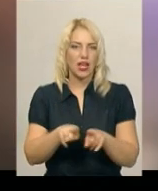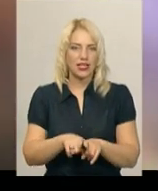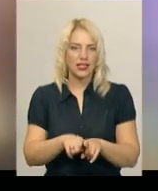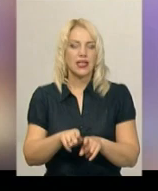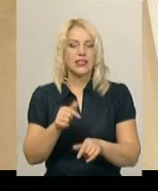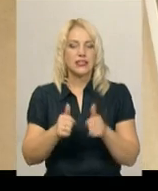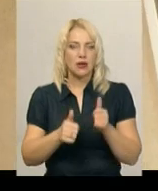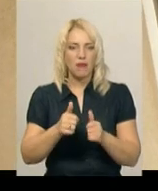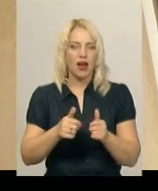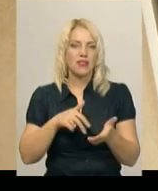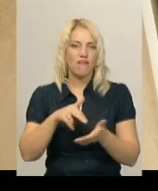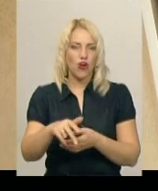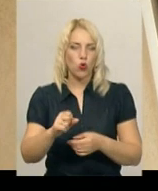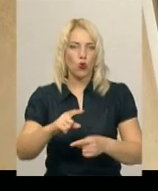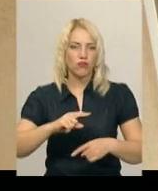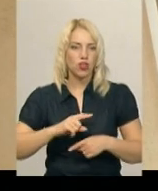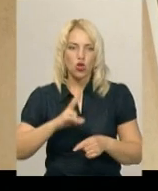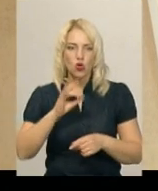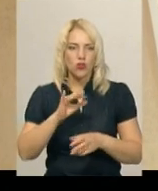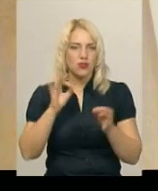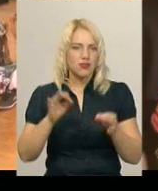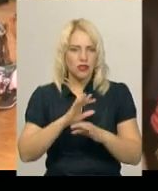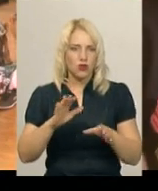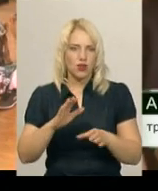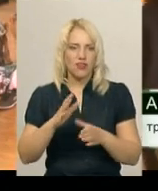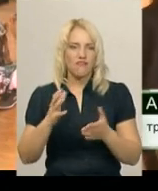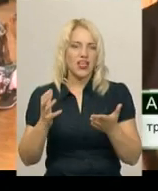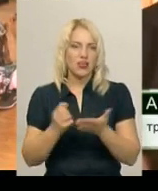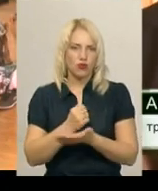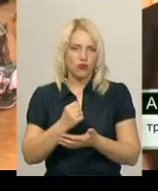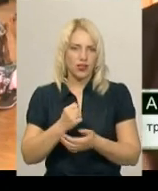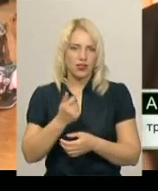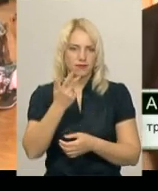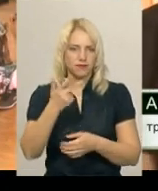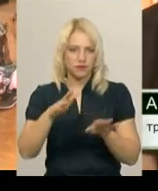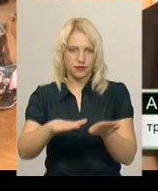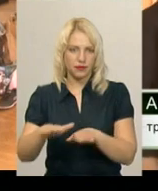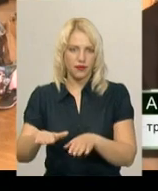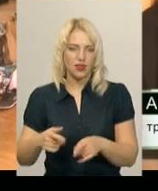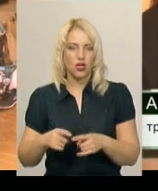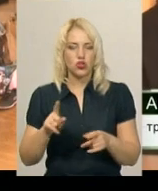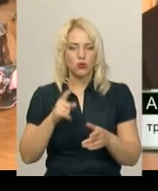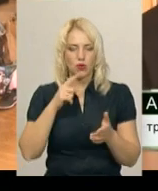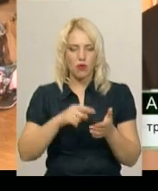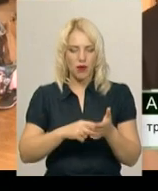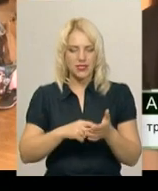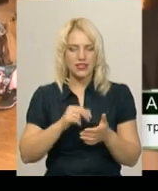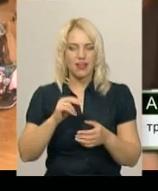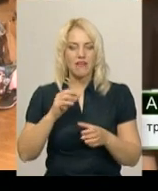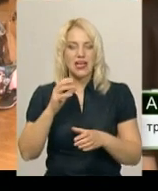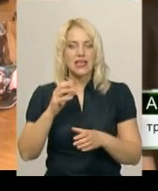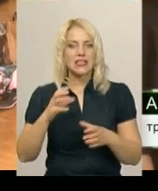танцівників, виходили в фінал та жодного разу не вигравали нагород. Щоб попасться на Чемпіонат світу, потрібно попасться в збірну України, в десятку кращих